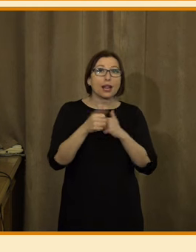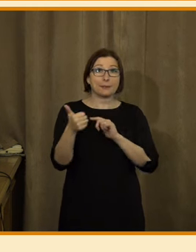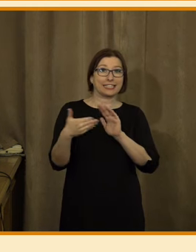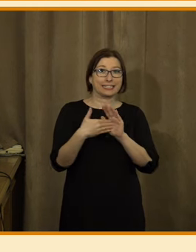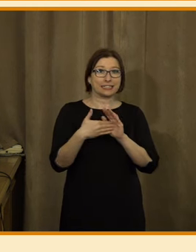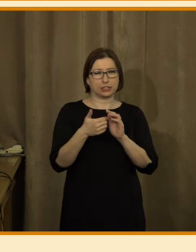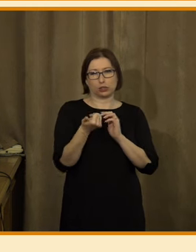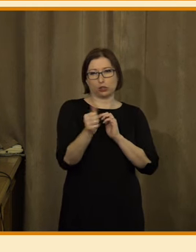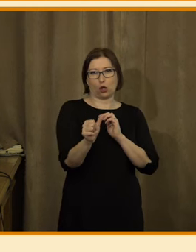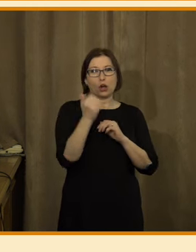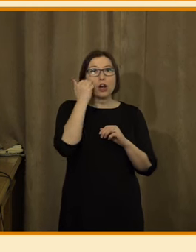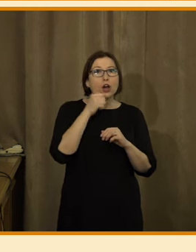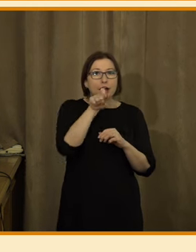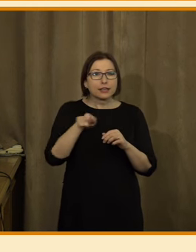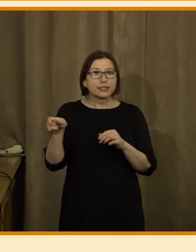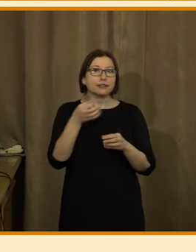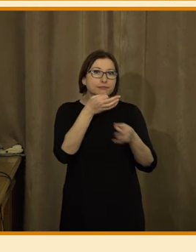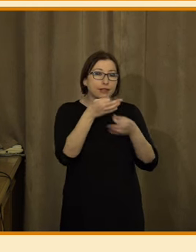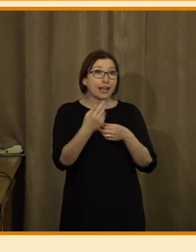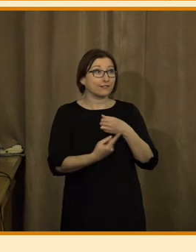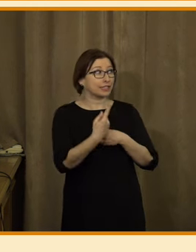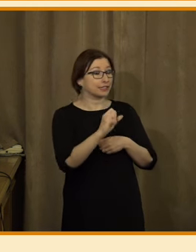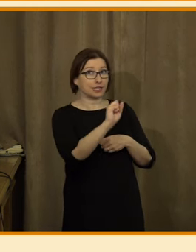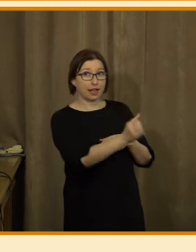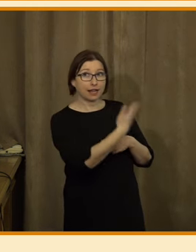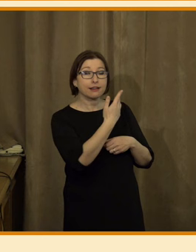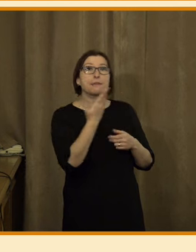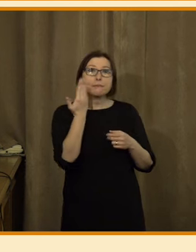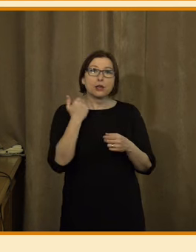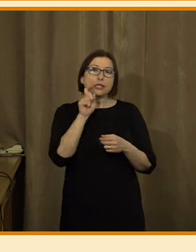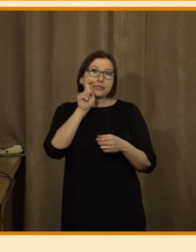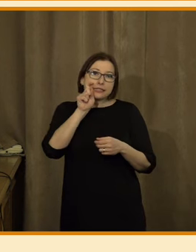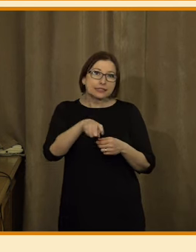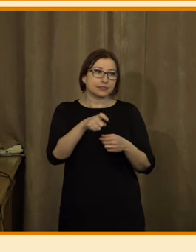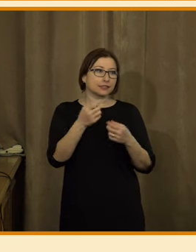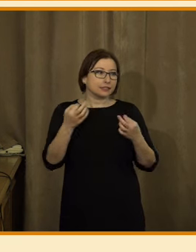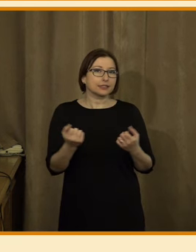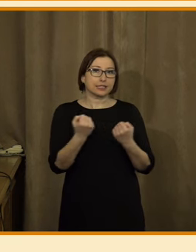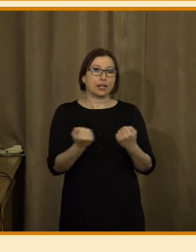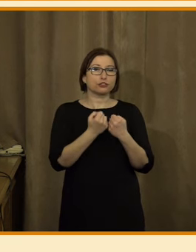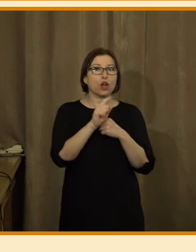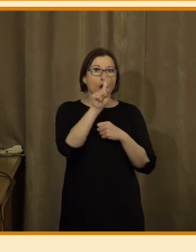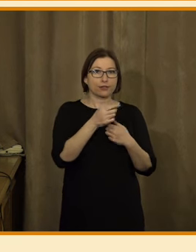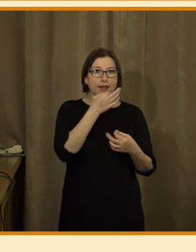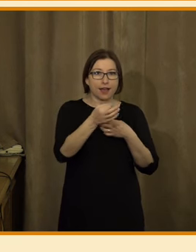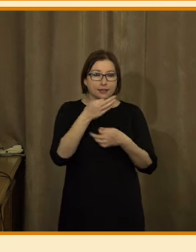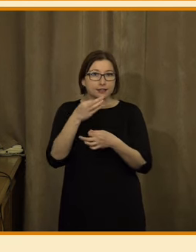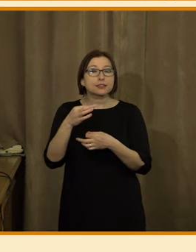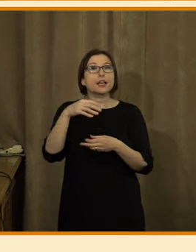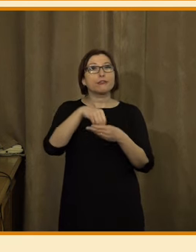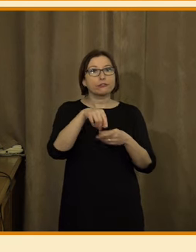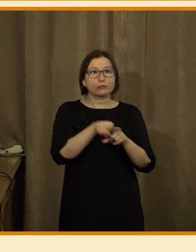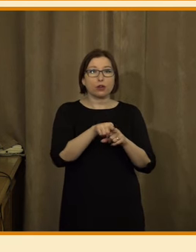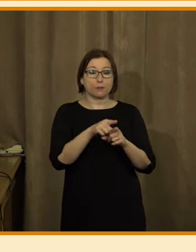tisícovky sto respondentů. A poprosím o první slajd. Tak jsme se snažili, aby ty otázky, které jsme do toho